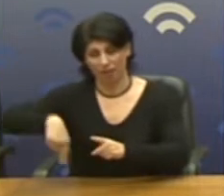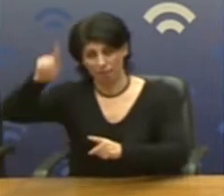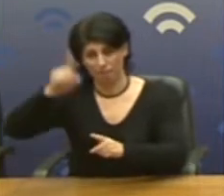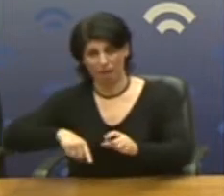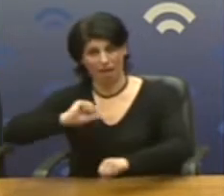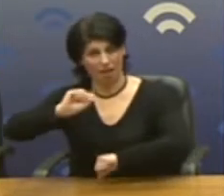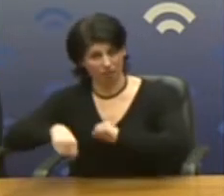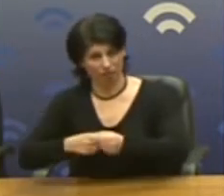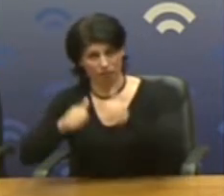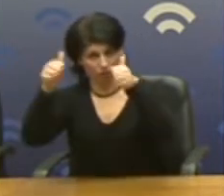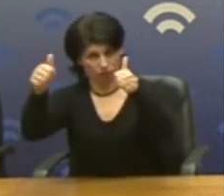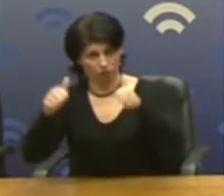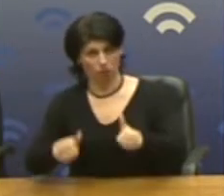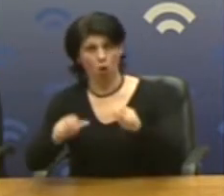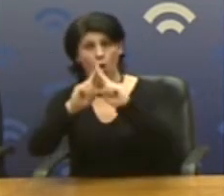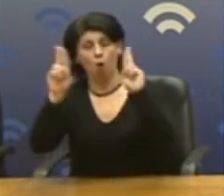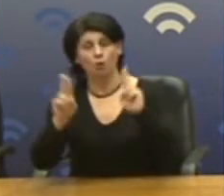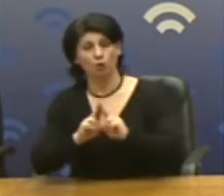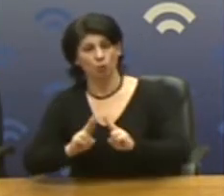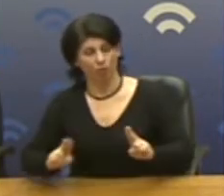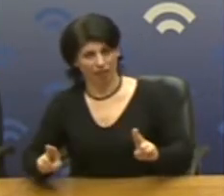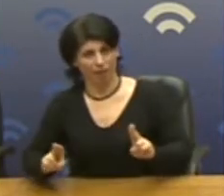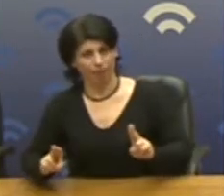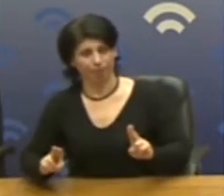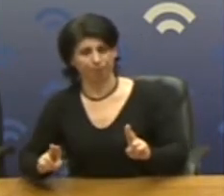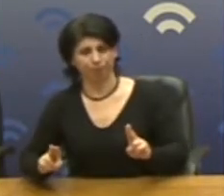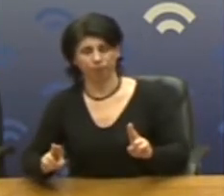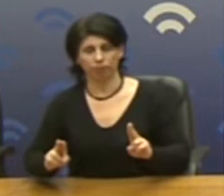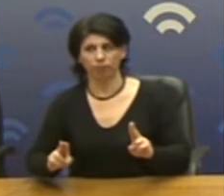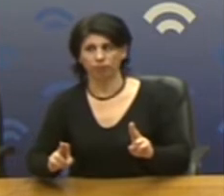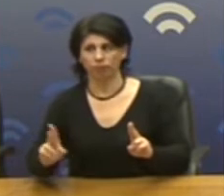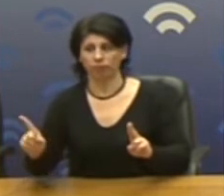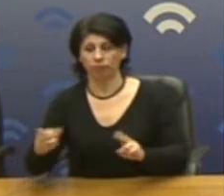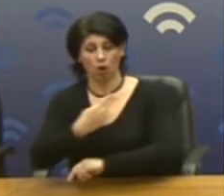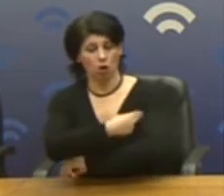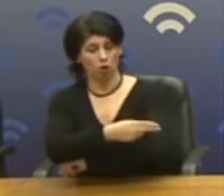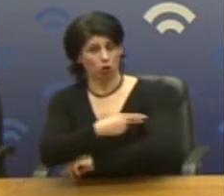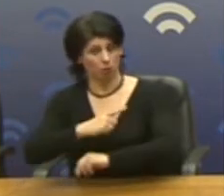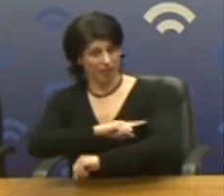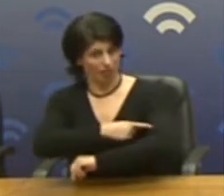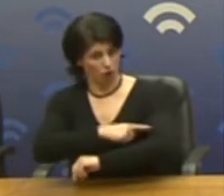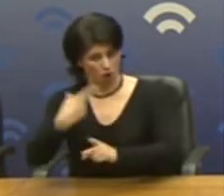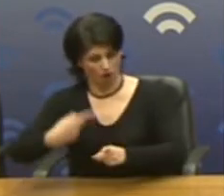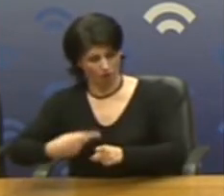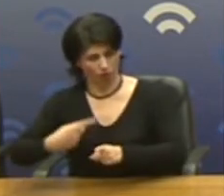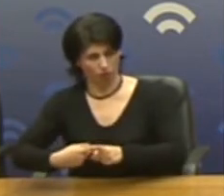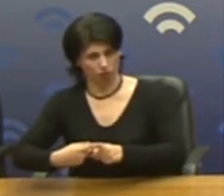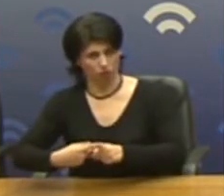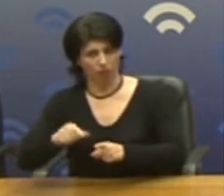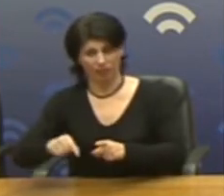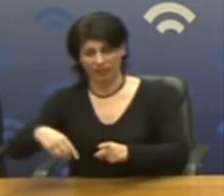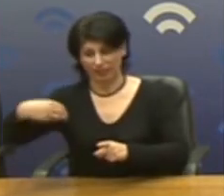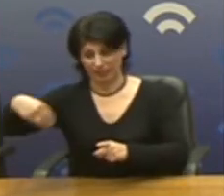που προκύεξε η Ομοσπονδία των Νοσοκομειακών Γιατρών Ελλάδας για την